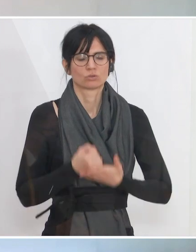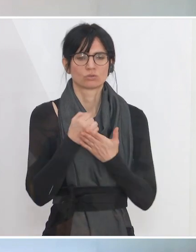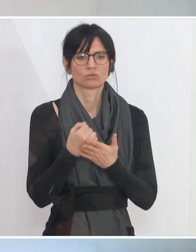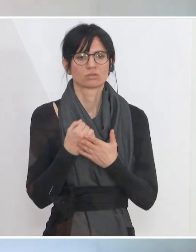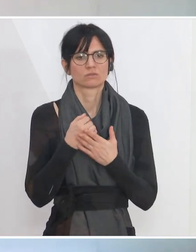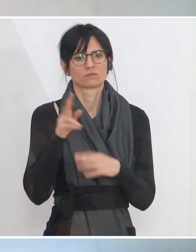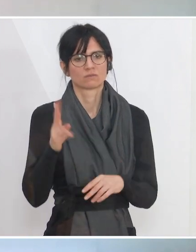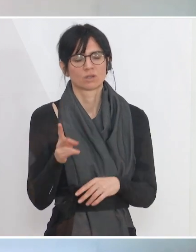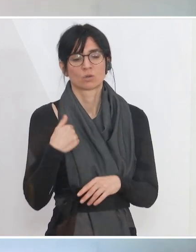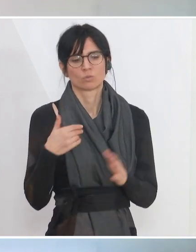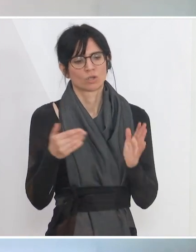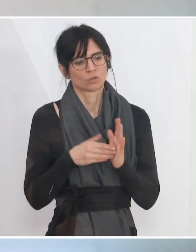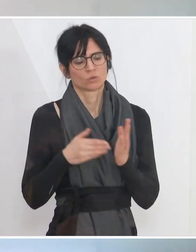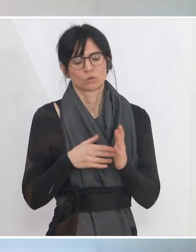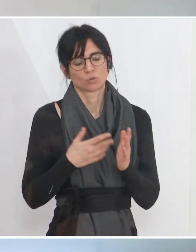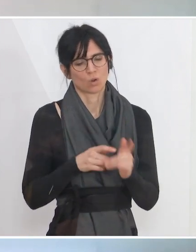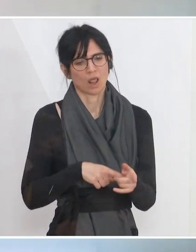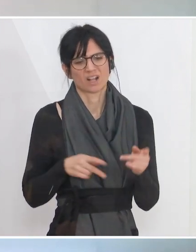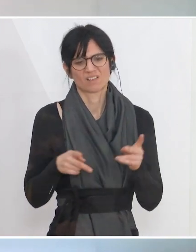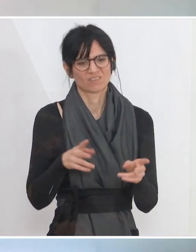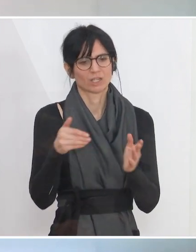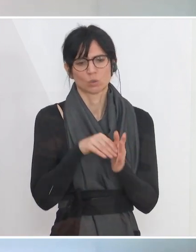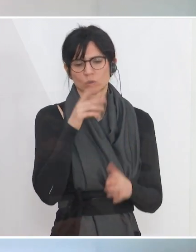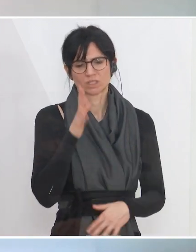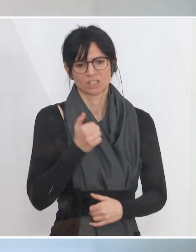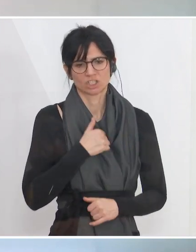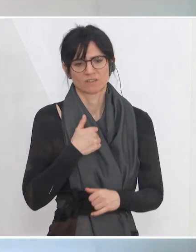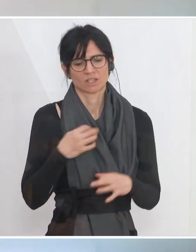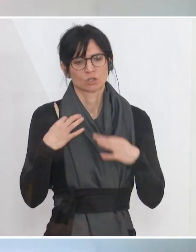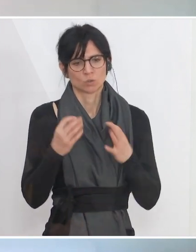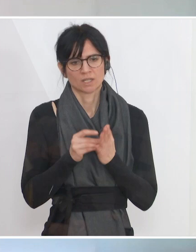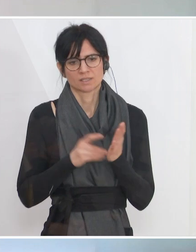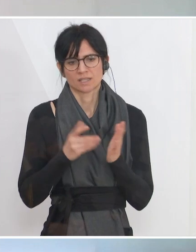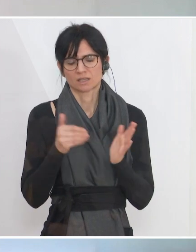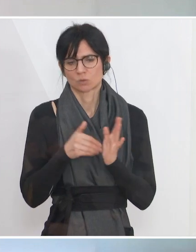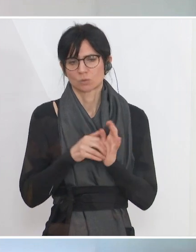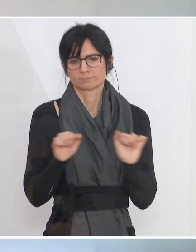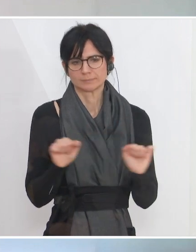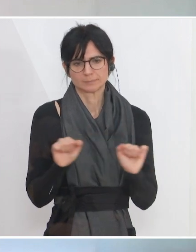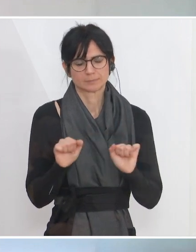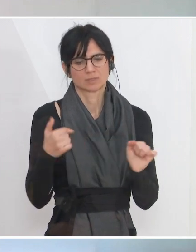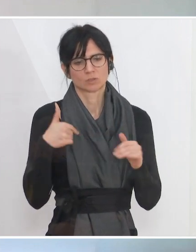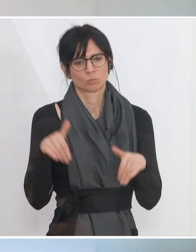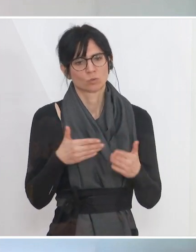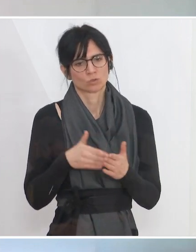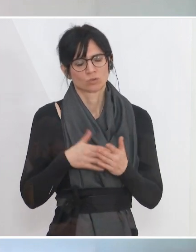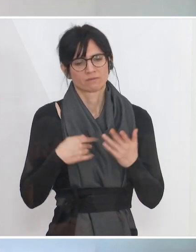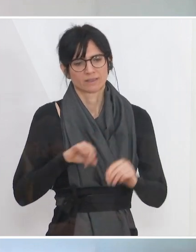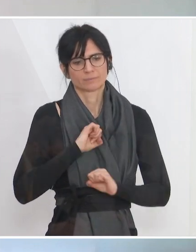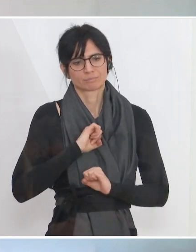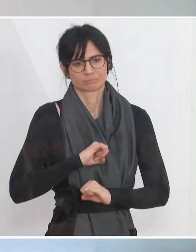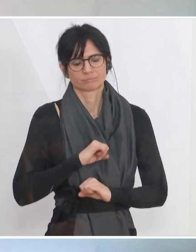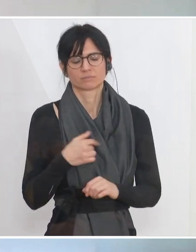denn es ist noch ein Weg aus der Krise. Wir sind noch nicht draußen. Die Gesundheitsdaten zeigen uns immer noch, dass wir durchhalten müssen.